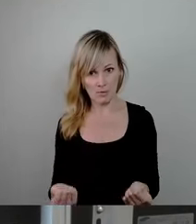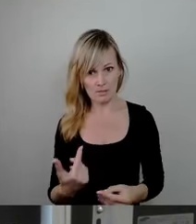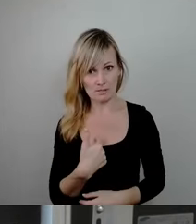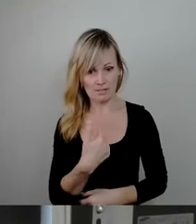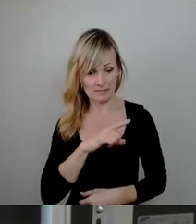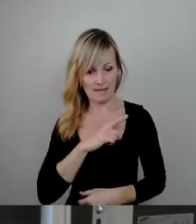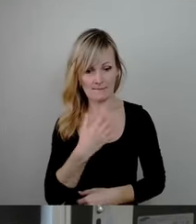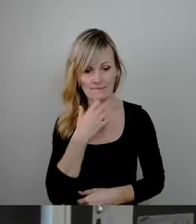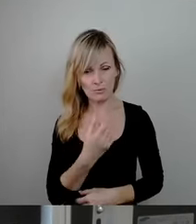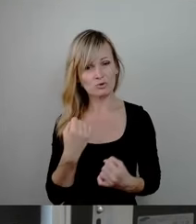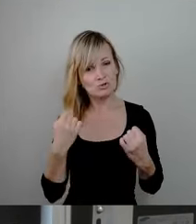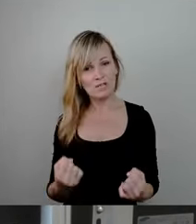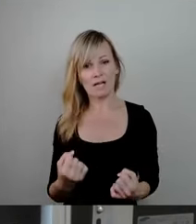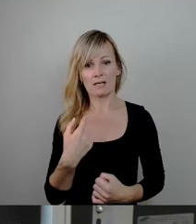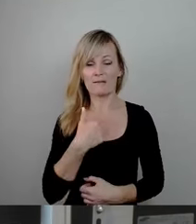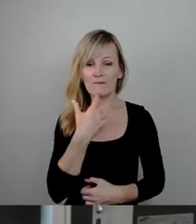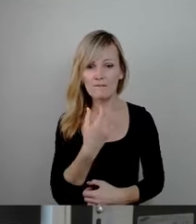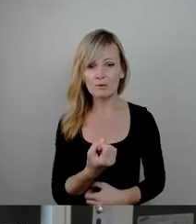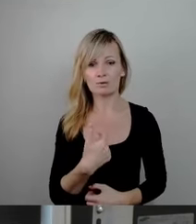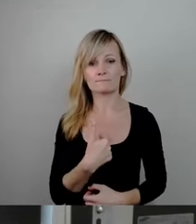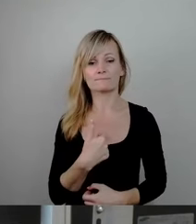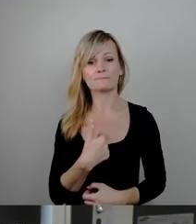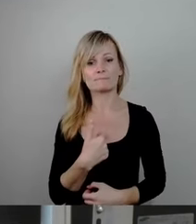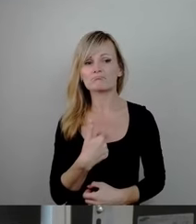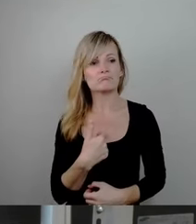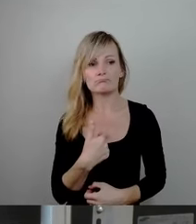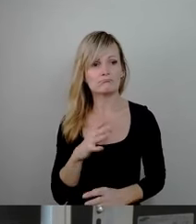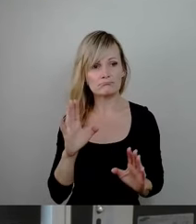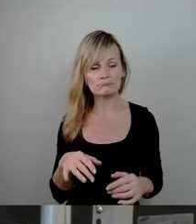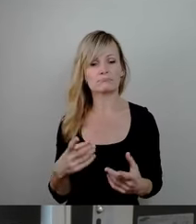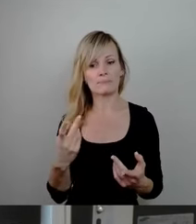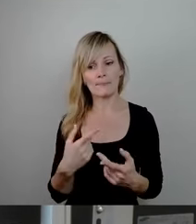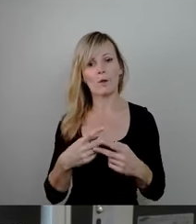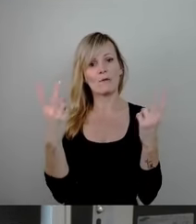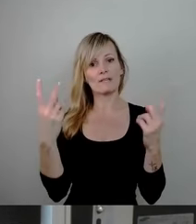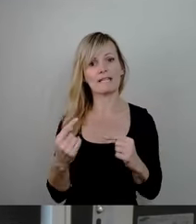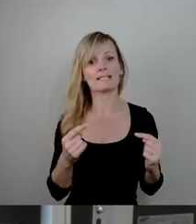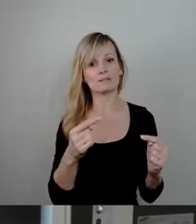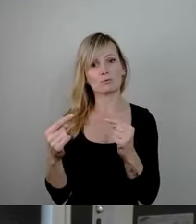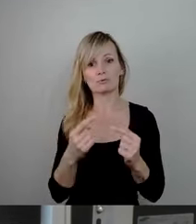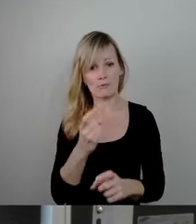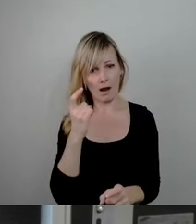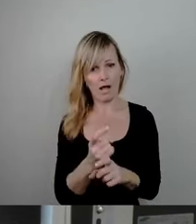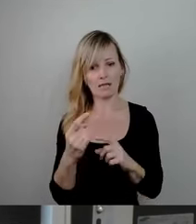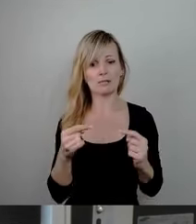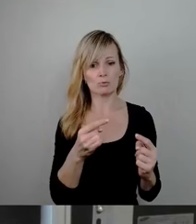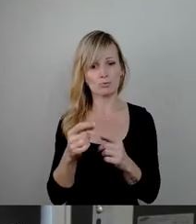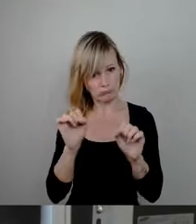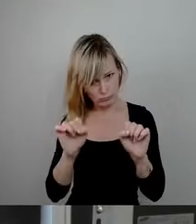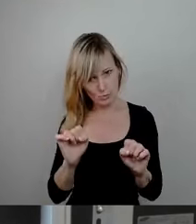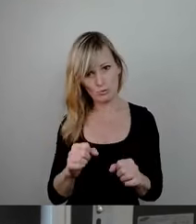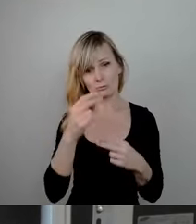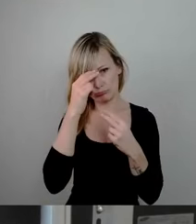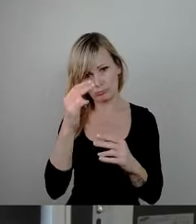wünsche mir ganz stark, ich wünsche mir eine von mir aus auch hart geführte öffentliche Diskussion. Ich wünsche mir eine Diskussion